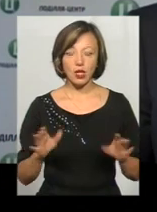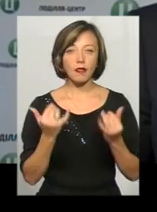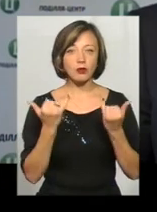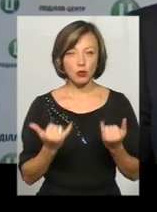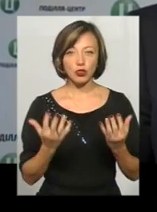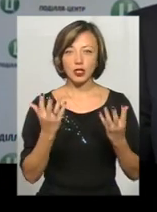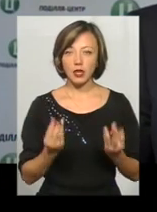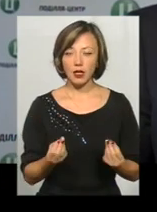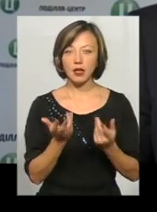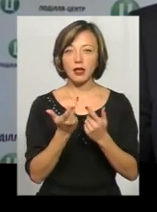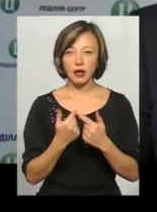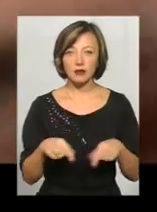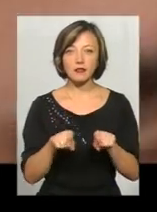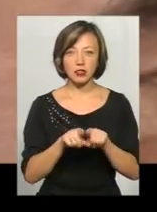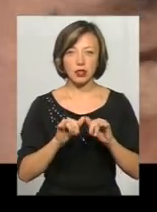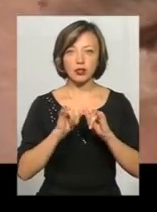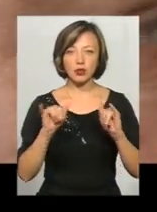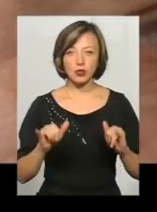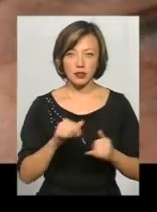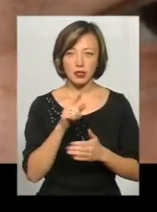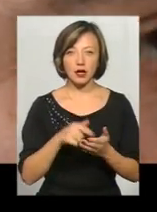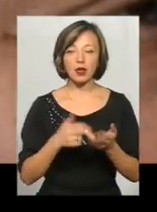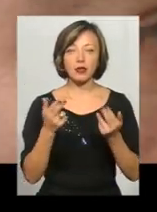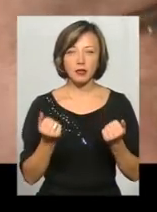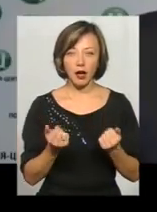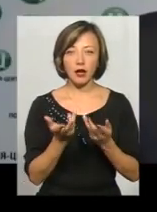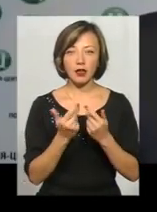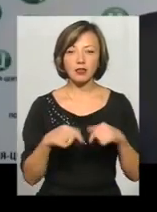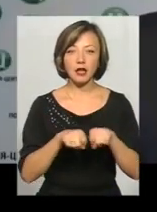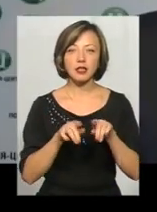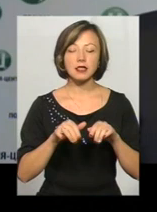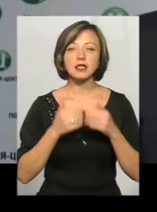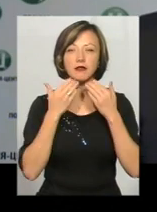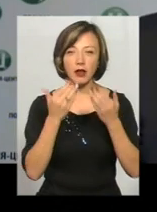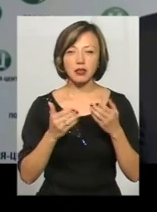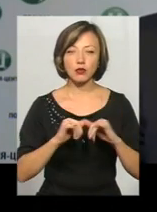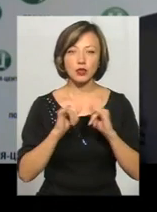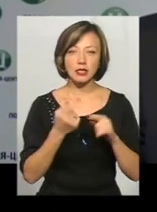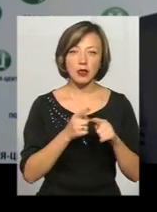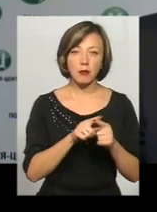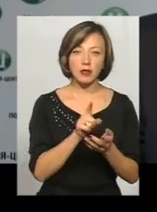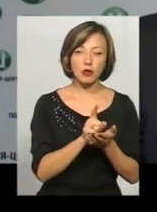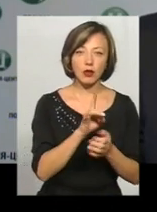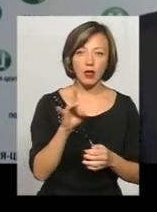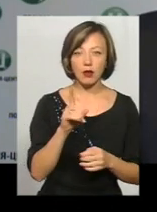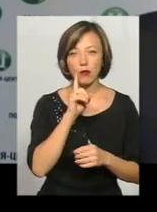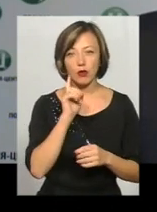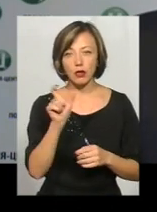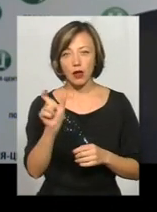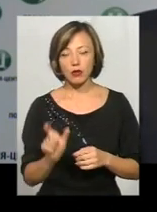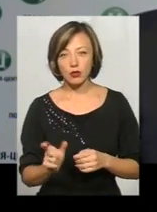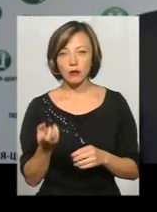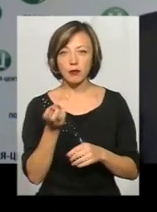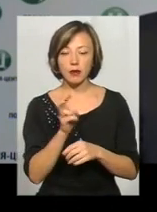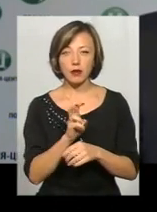сьогоднішній день кількість все ж таки зростає? Так, кількість таких звернень зростає. Це може бути і пенсіонер, це може бути і молода людина, на який